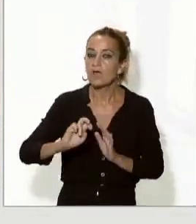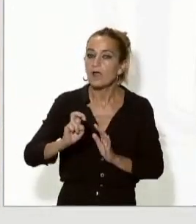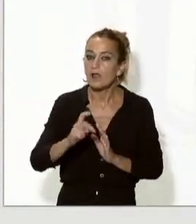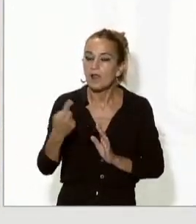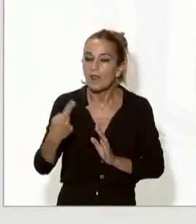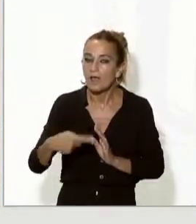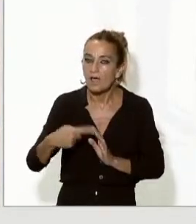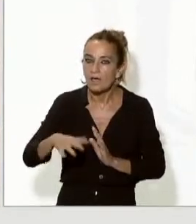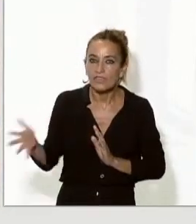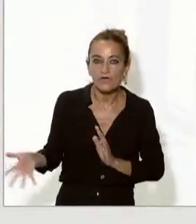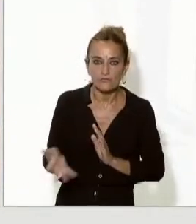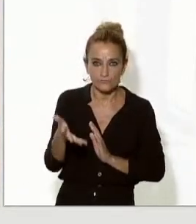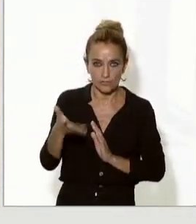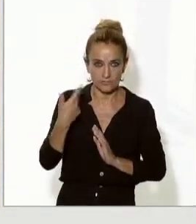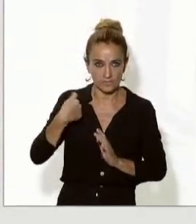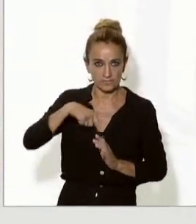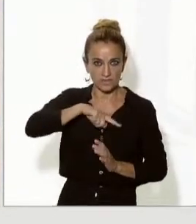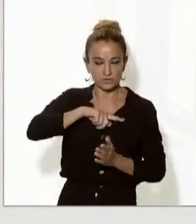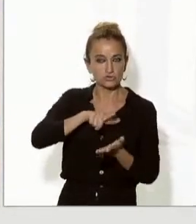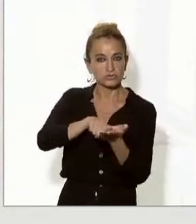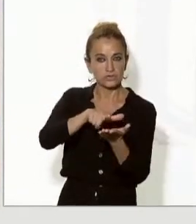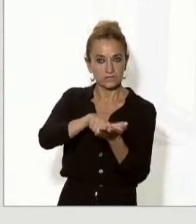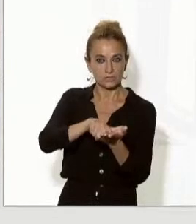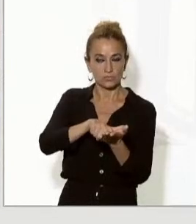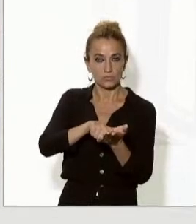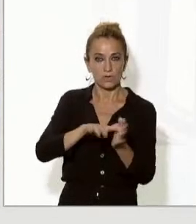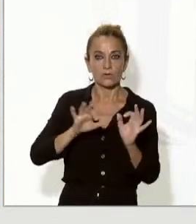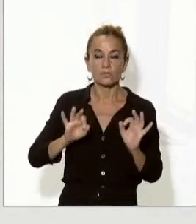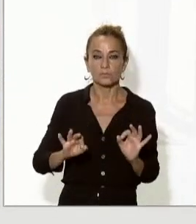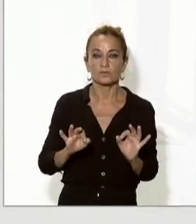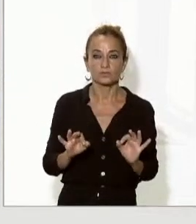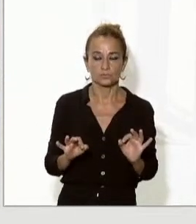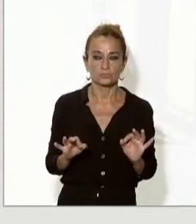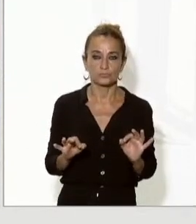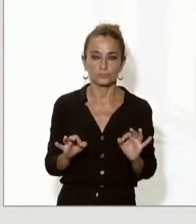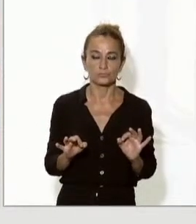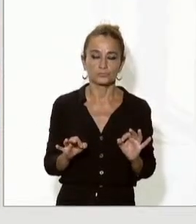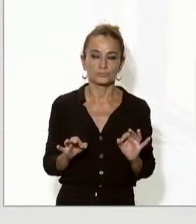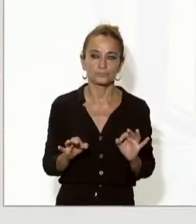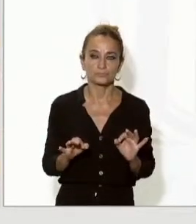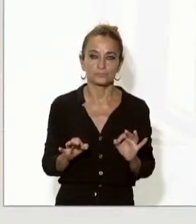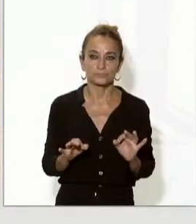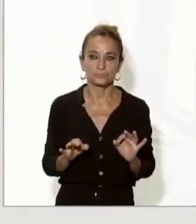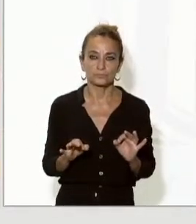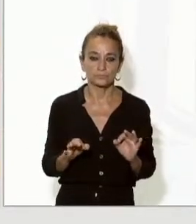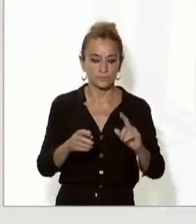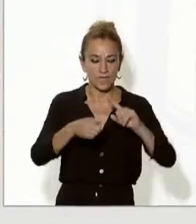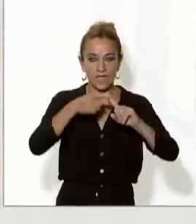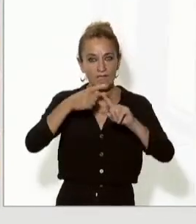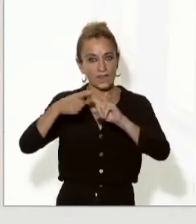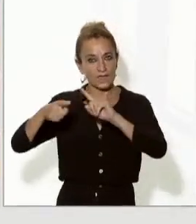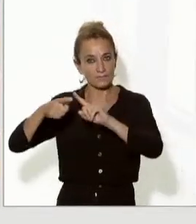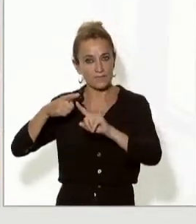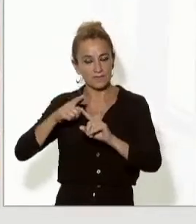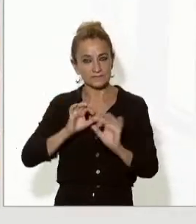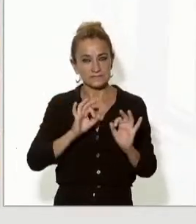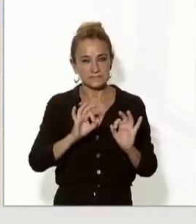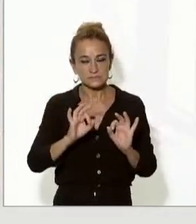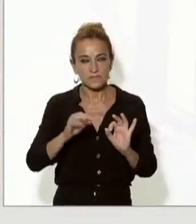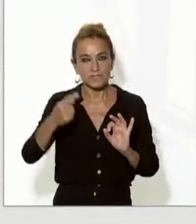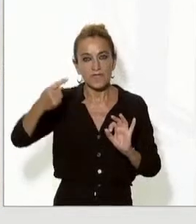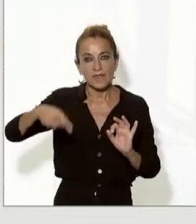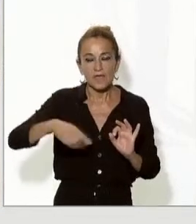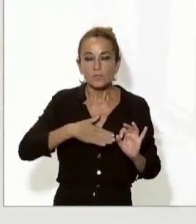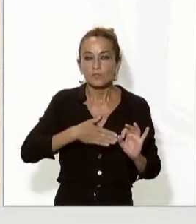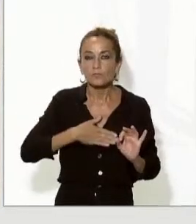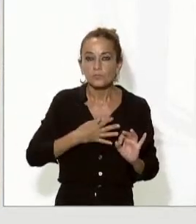de la nostra llengua però evidentment es contemplen determinats elements que puguin establir